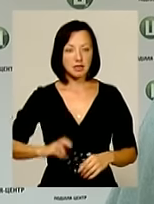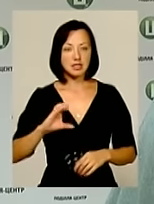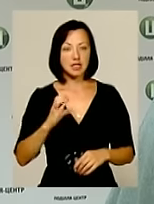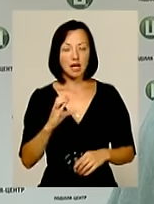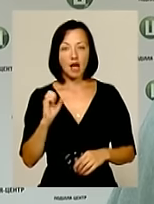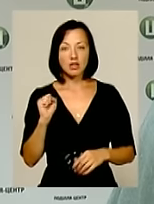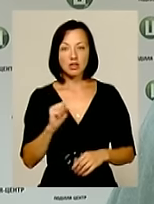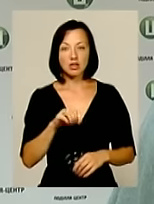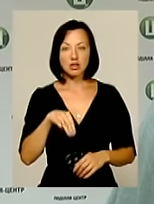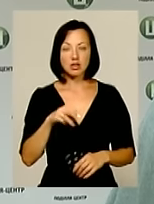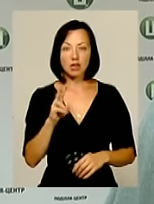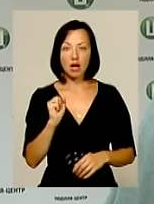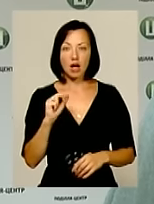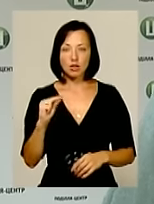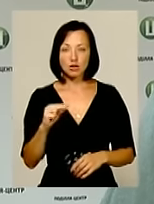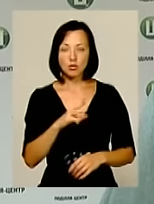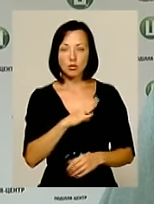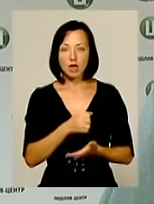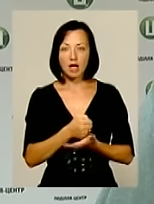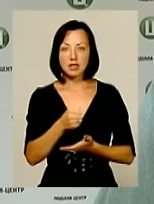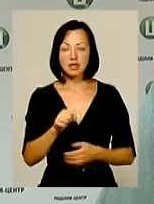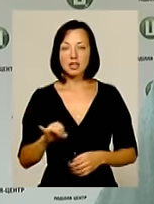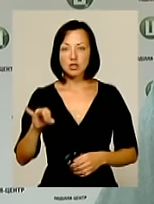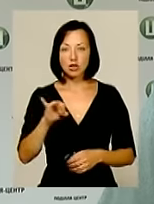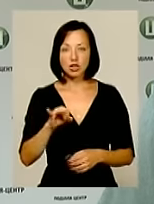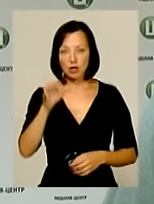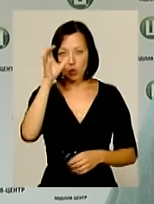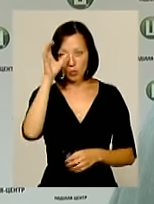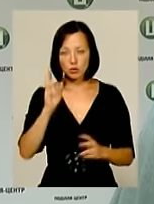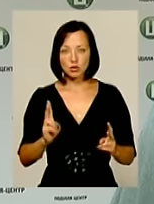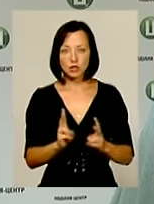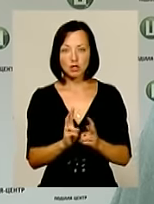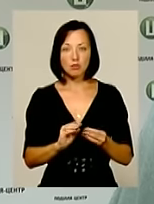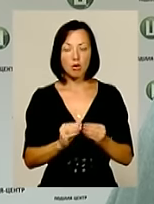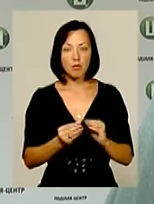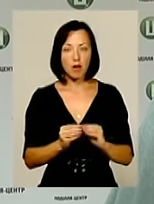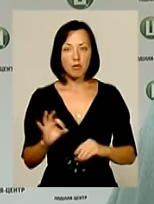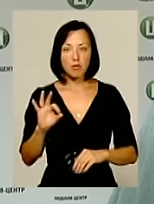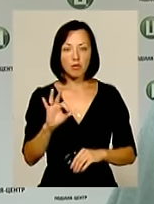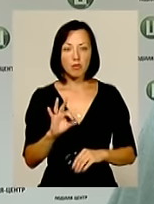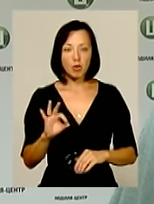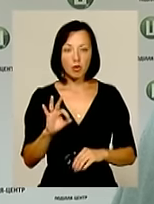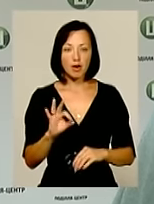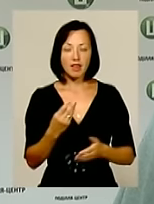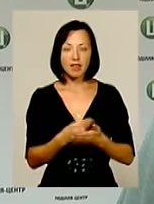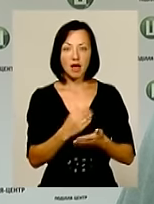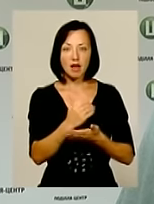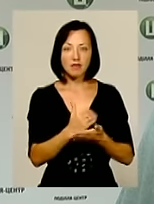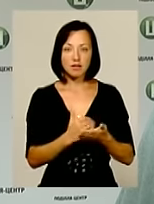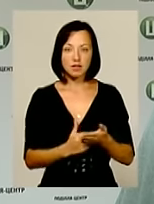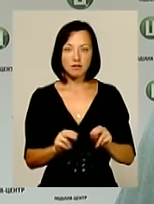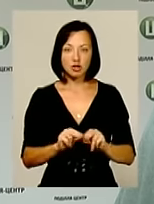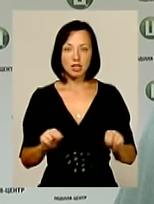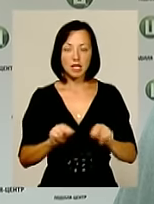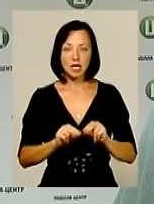Андрійович Ткач, будучи кандидатом історичних наук, також стикнеться з проблемою щодо тарифікації вчителів суспільних